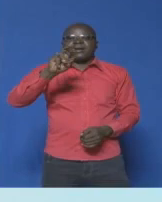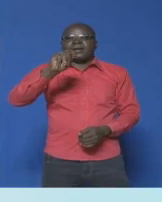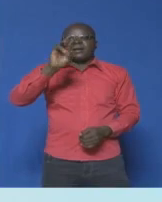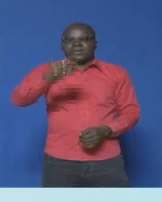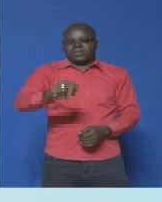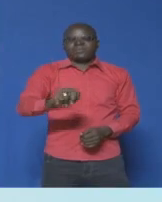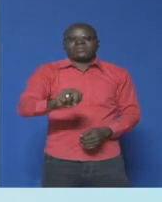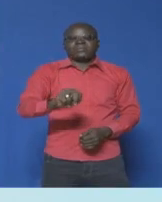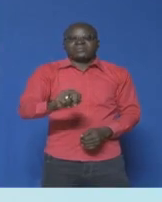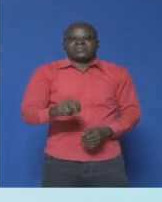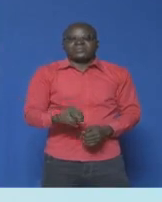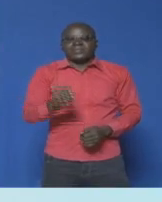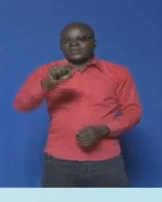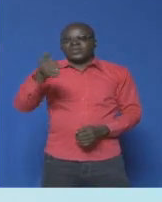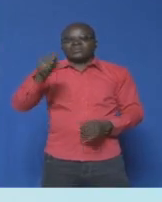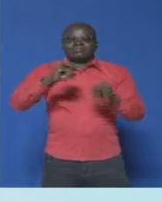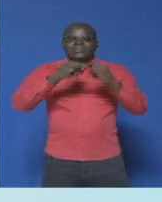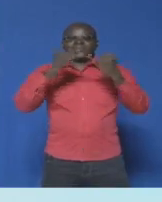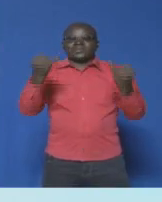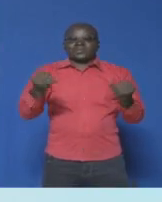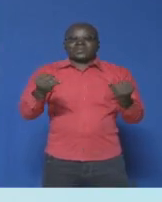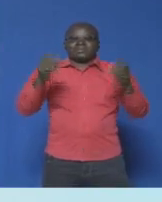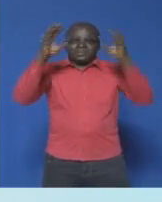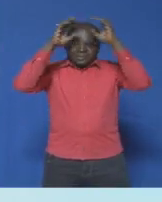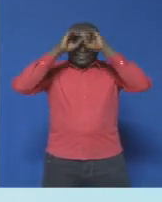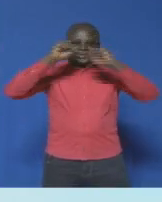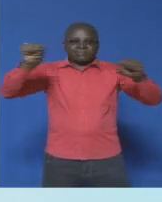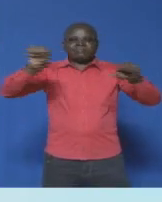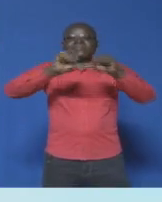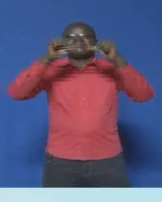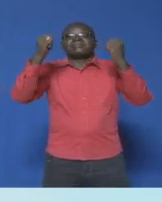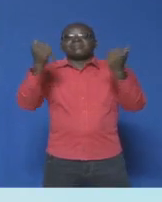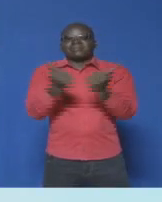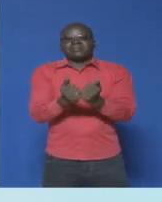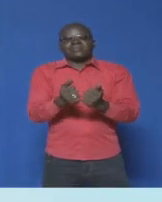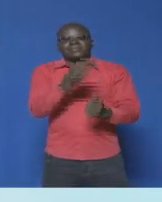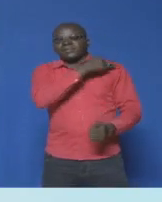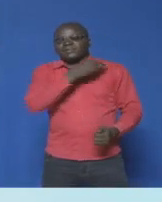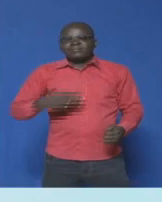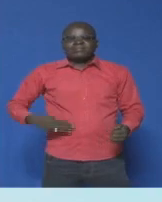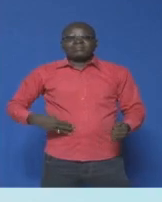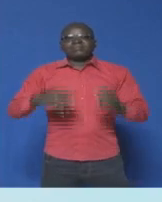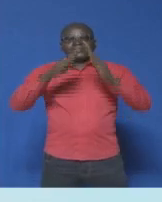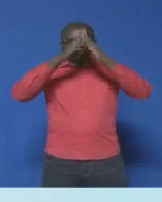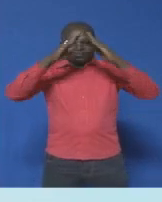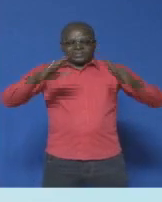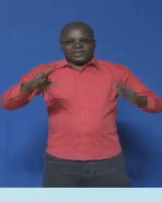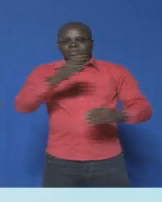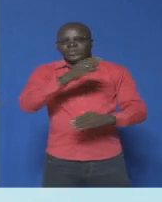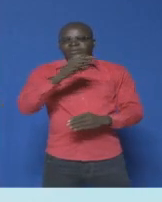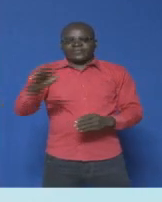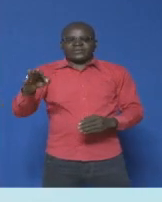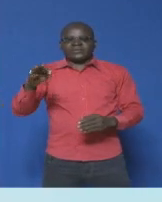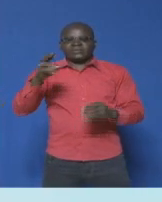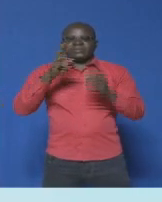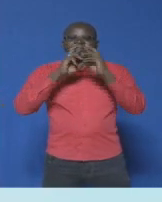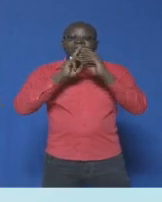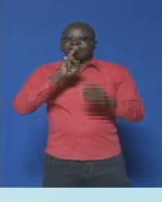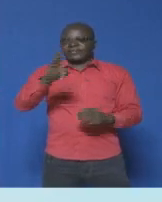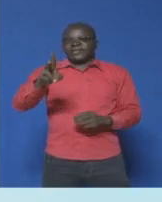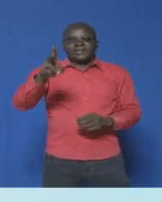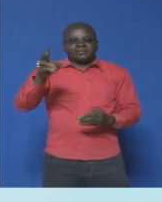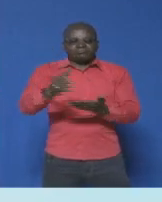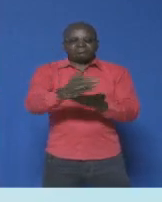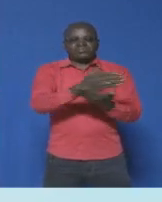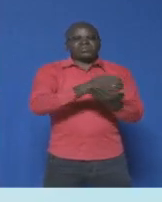Autre point de l'actualité, le président de l'Association des municipalités de Burkina Faso s'imprègne des réalités quotidiennes des collectivités